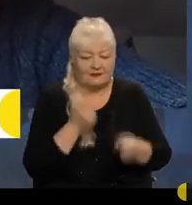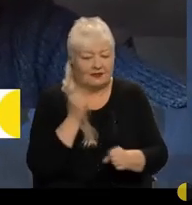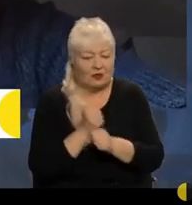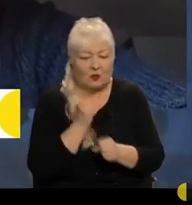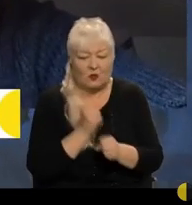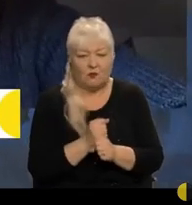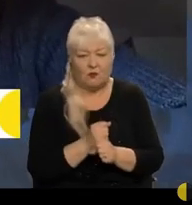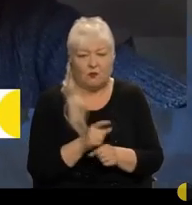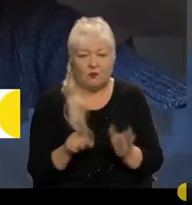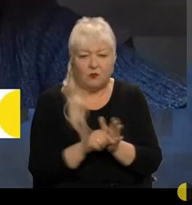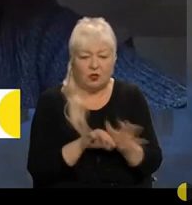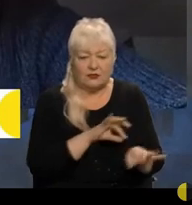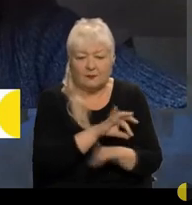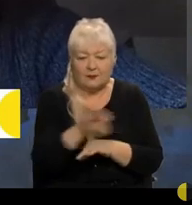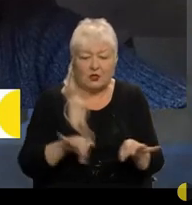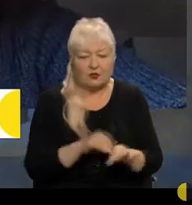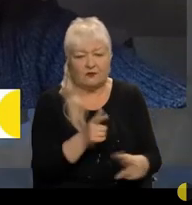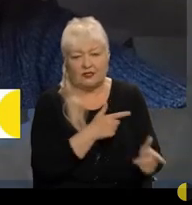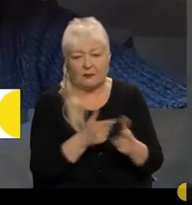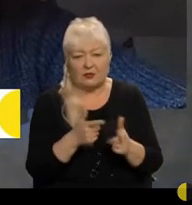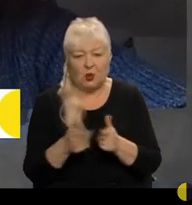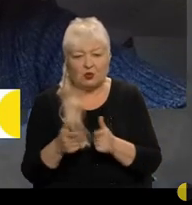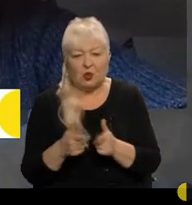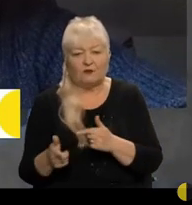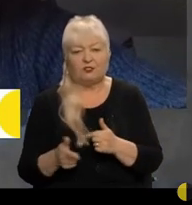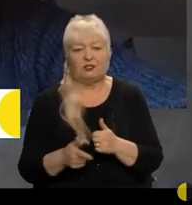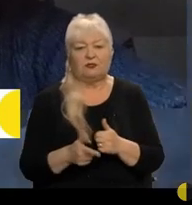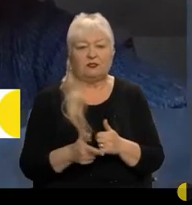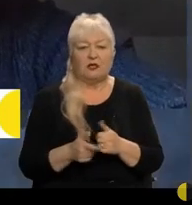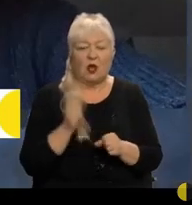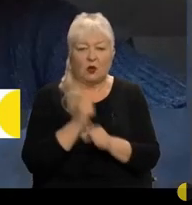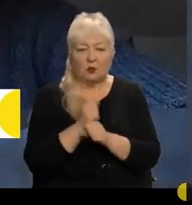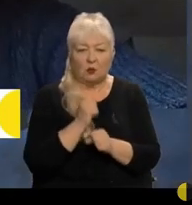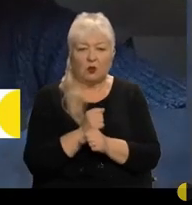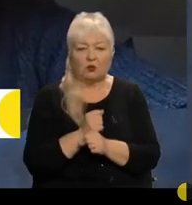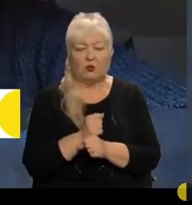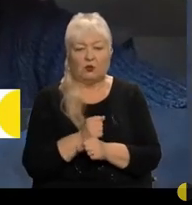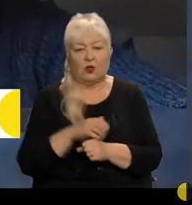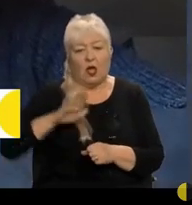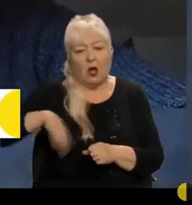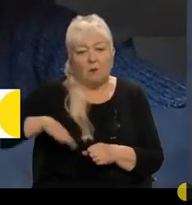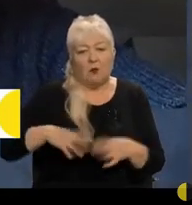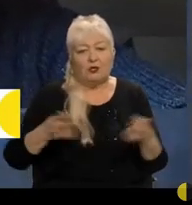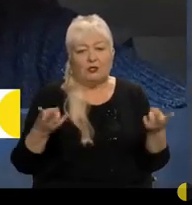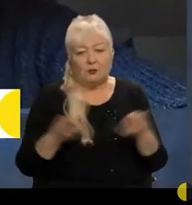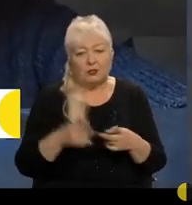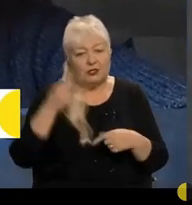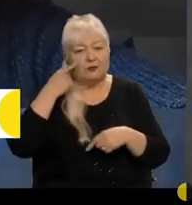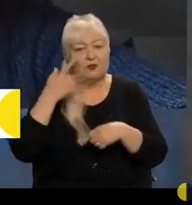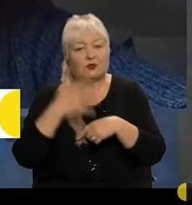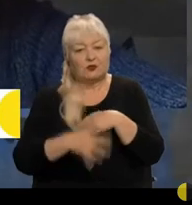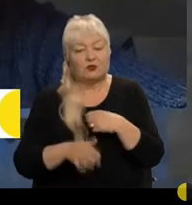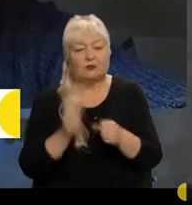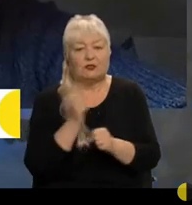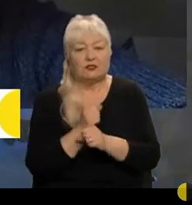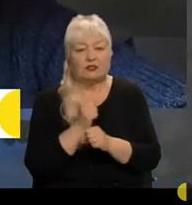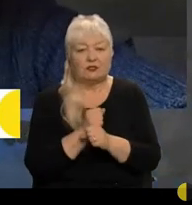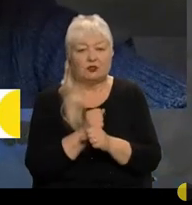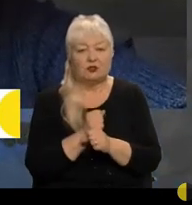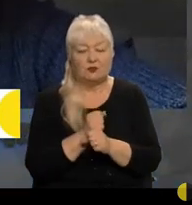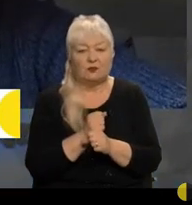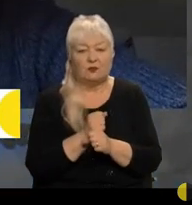підготовчою роботою. Потім потрібно зрозуміти, зробити аудит,